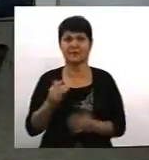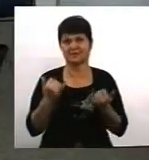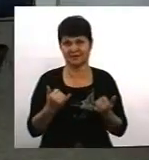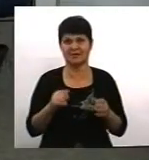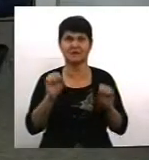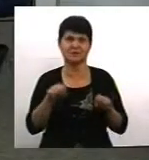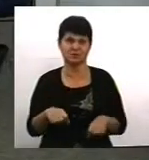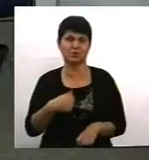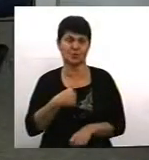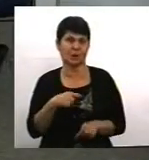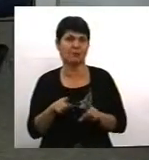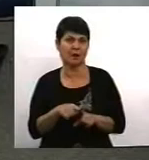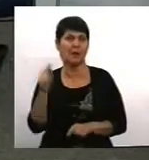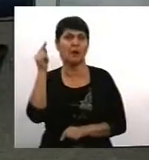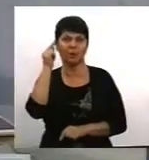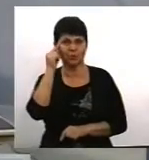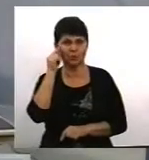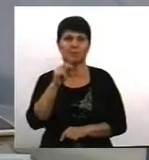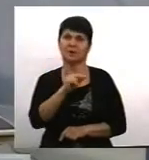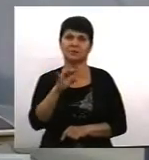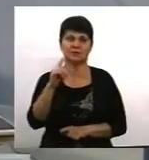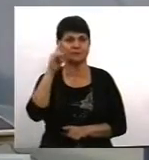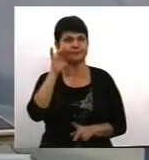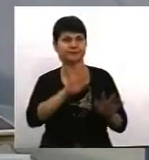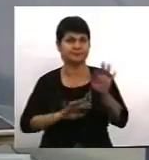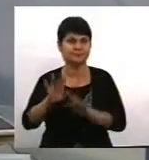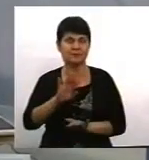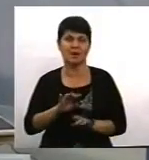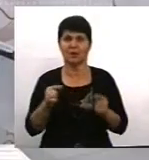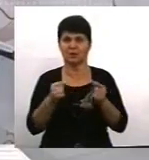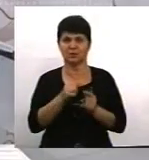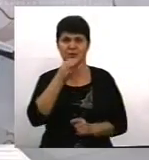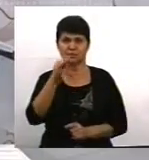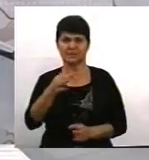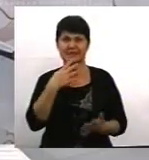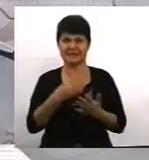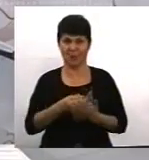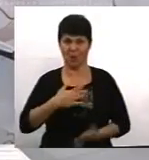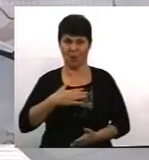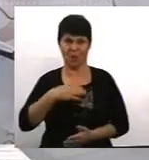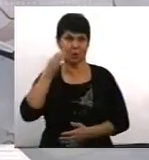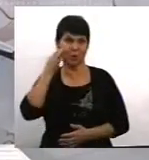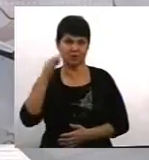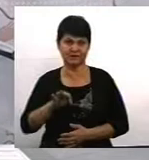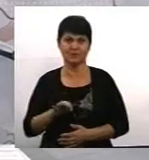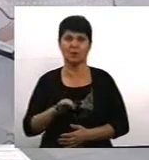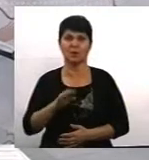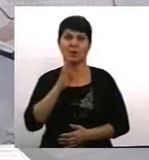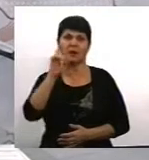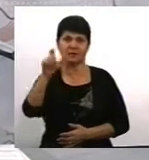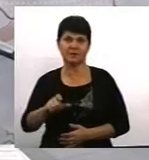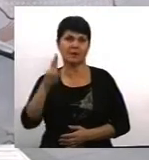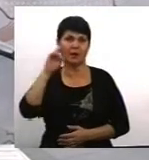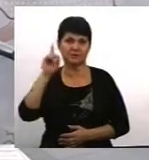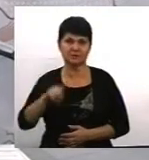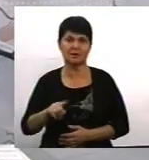думати, дофантазовувати, або точніше сказати з мого досвіду. Вона знає, що вона не